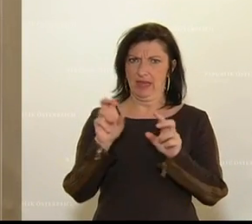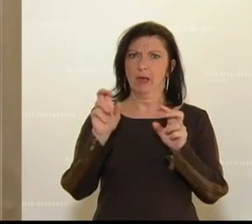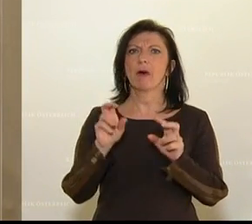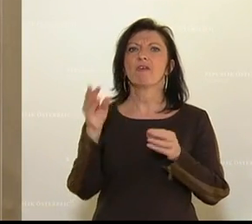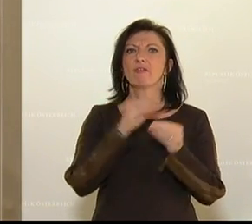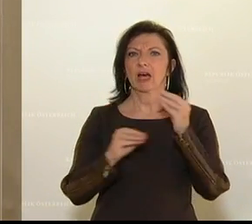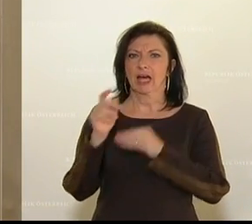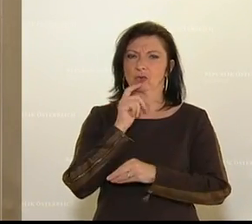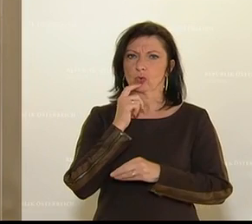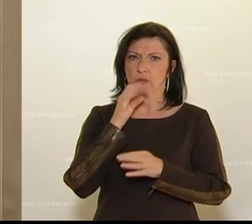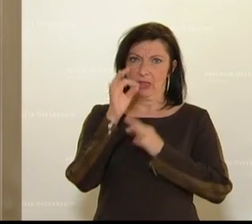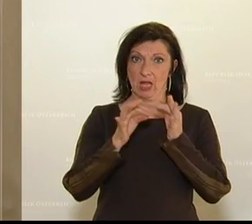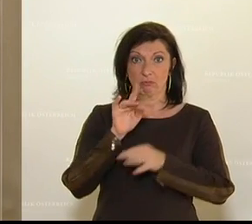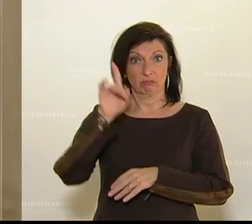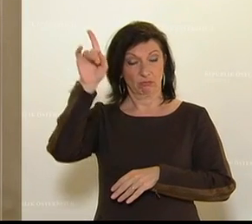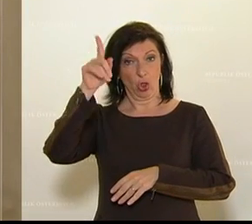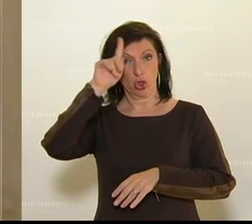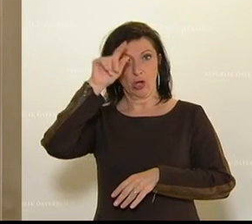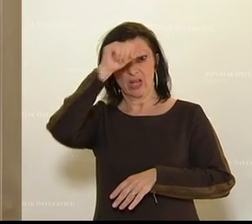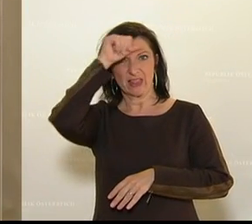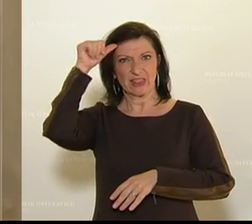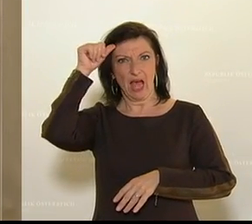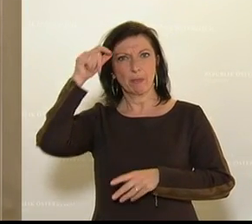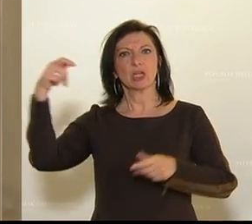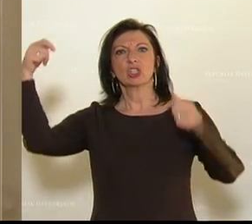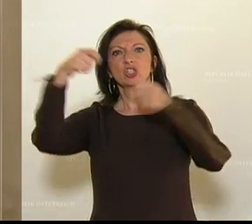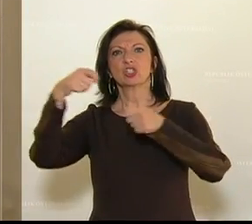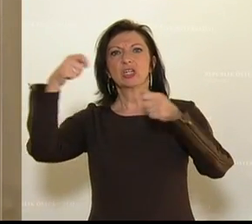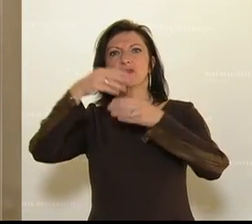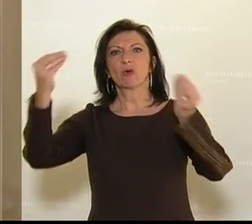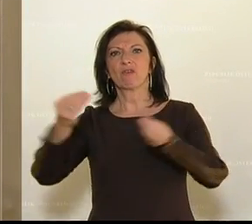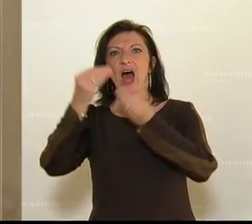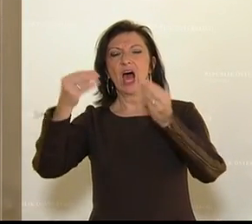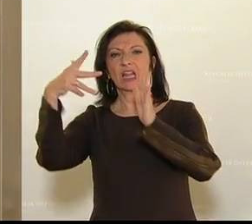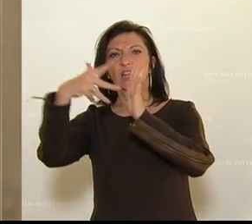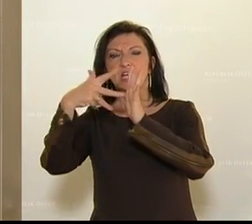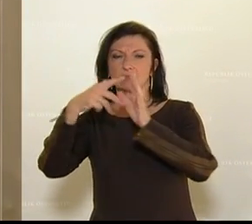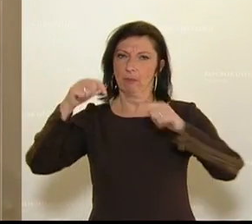Was dem Deutschen die Stiftung Warentest ist, ist dem Österreicher der Verein für Konsumenteninformation.